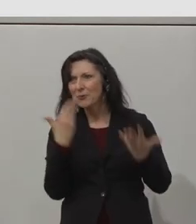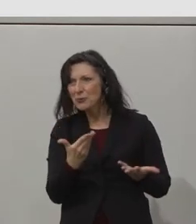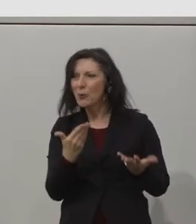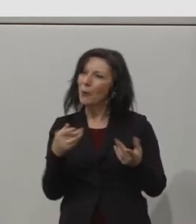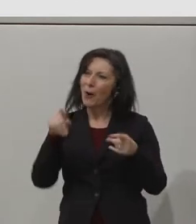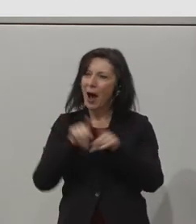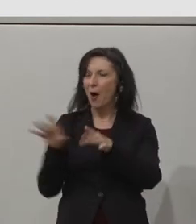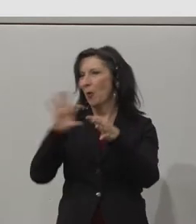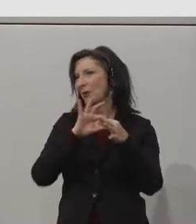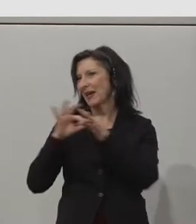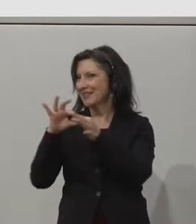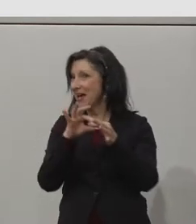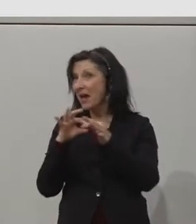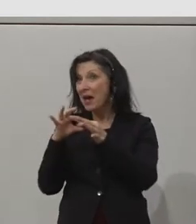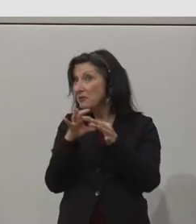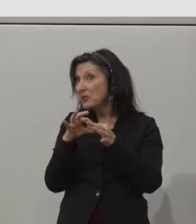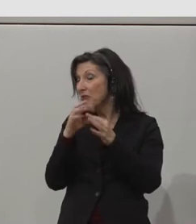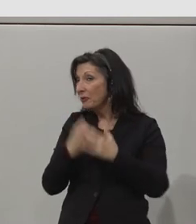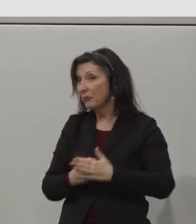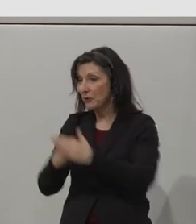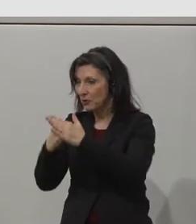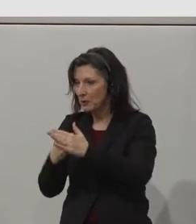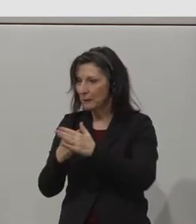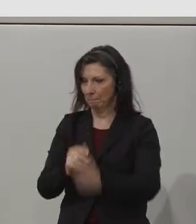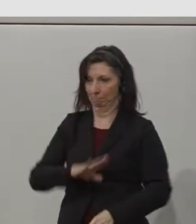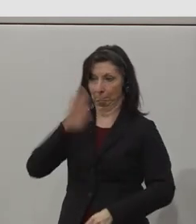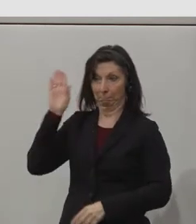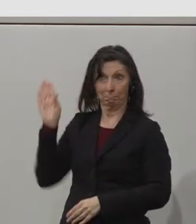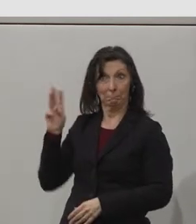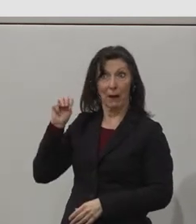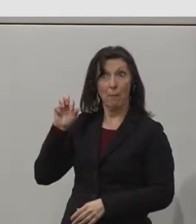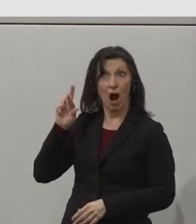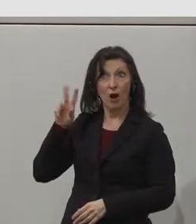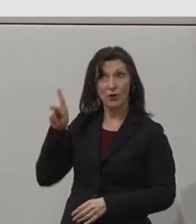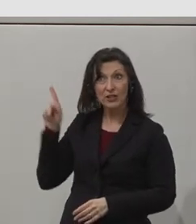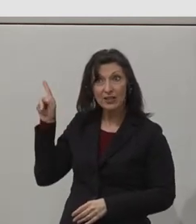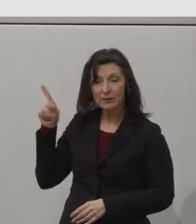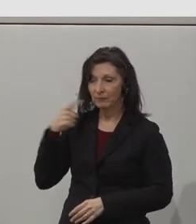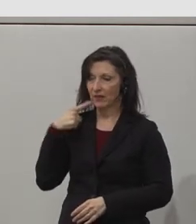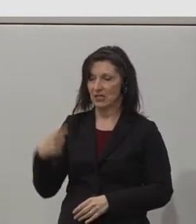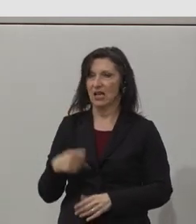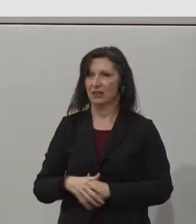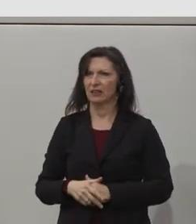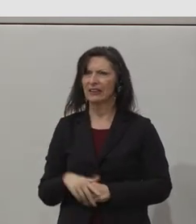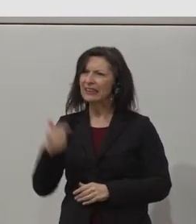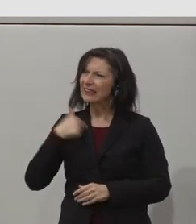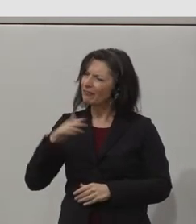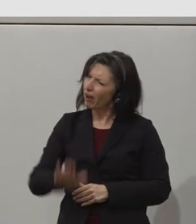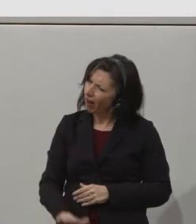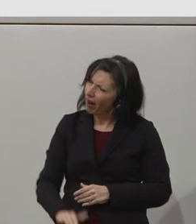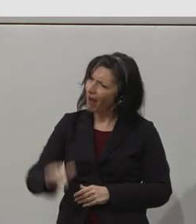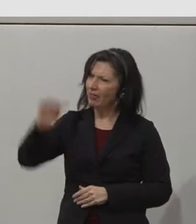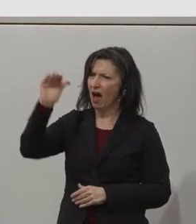Hogan, who you saw in the video earlier. And, you know, as Mark said, since I was a kid, I really wanted to work in an office.